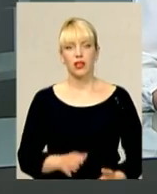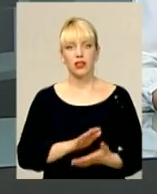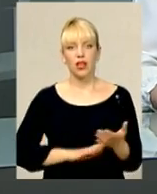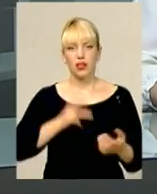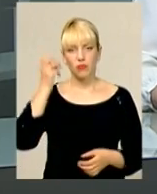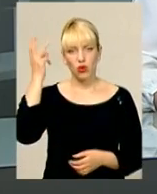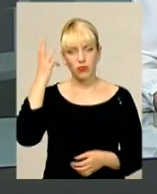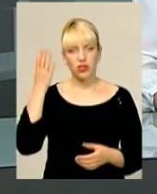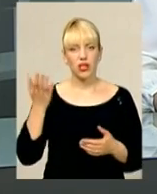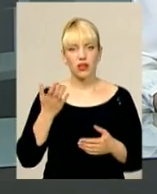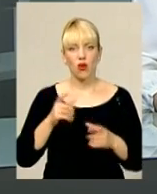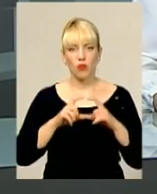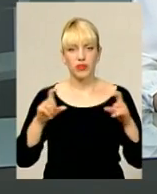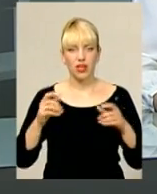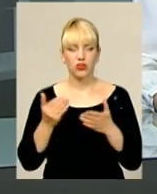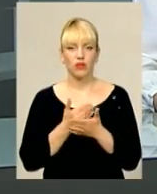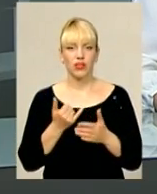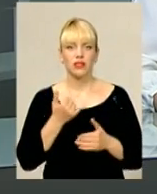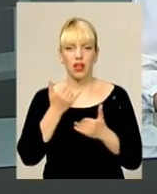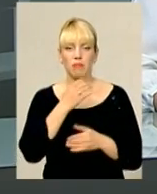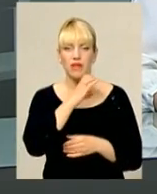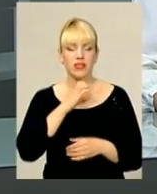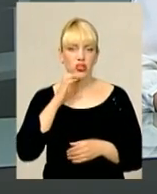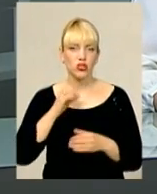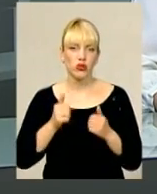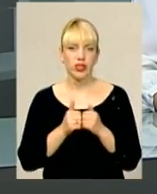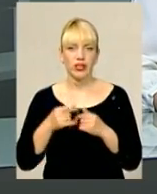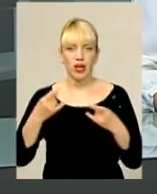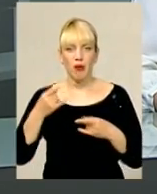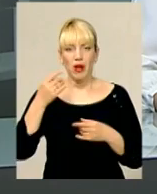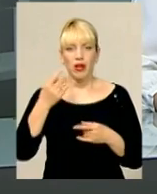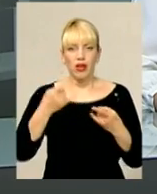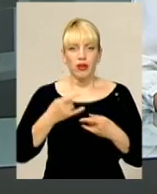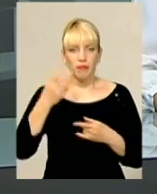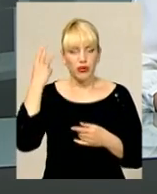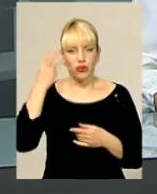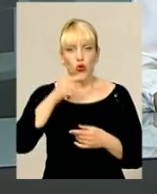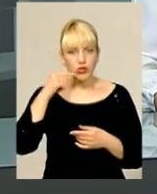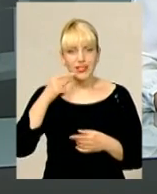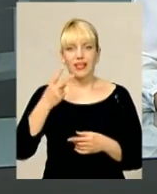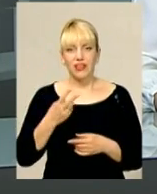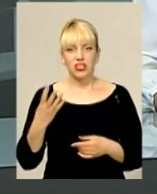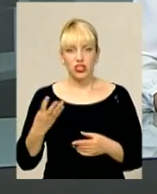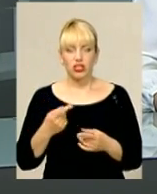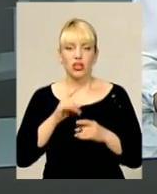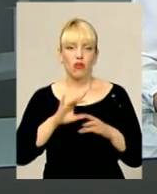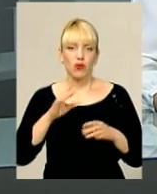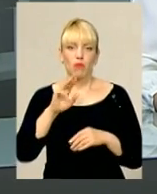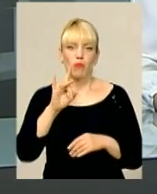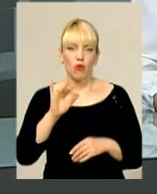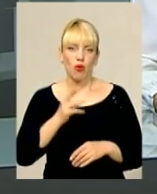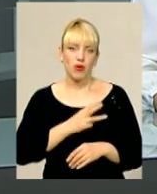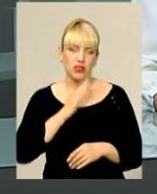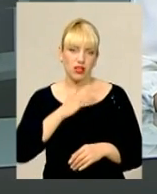Хмельниччину як об'єкт новин для північного сусіда. Телеканал «Росія-24» заявив про бажання нашої області